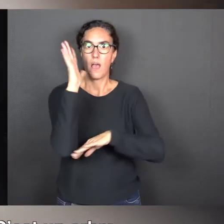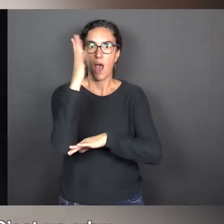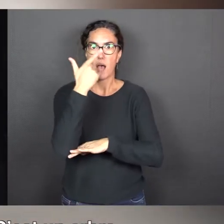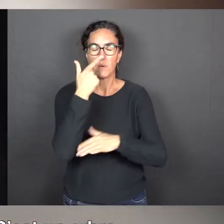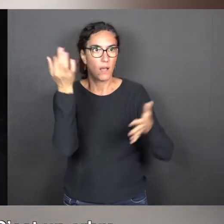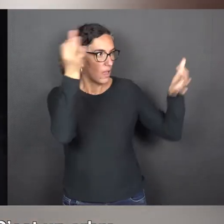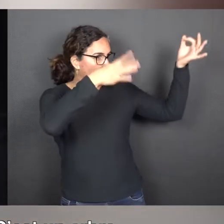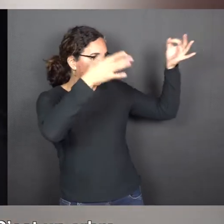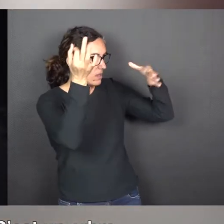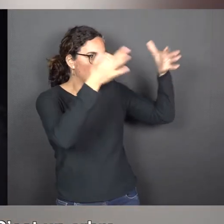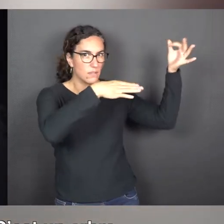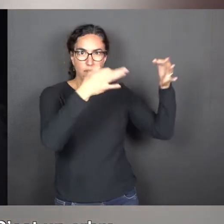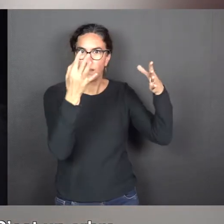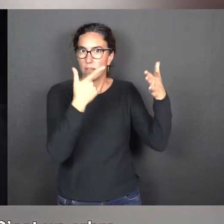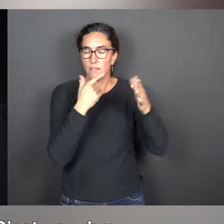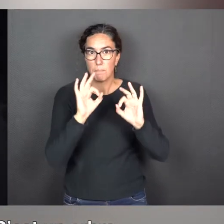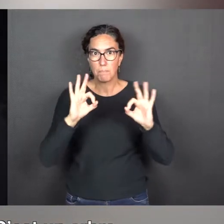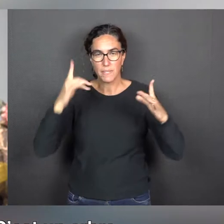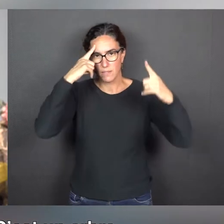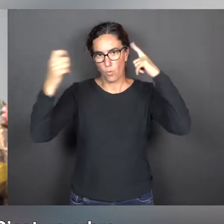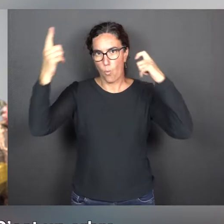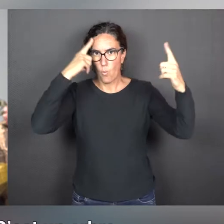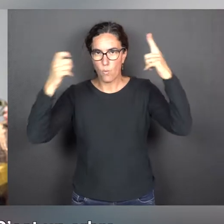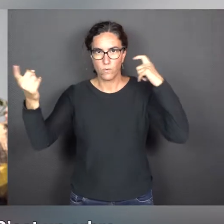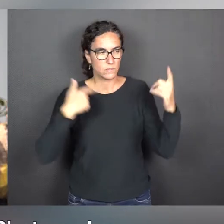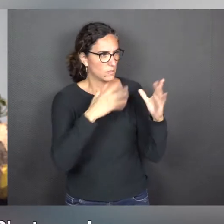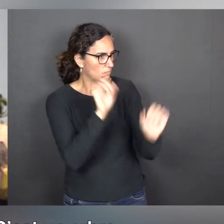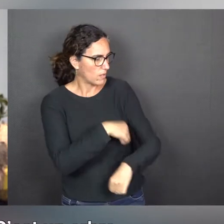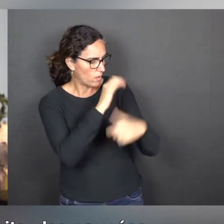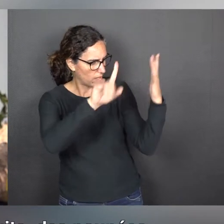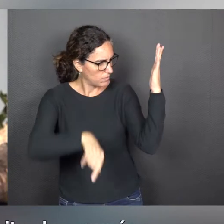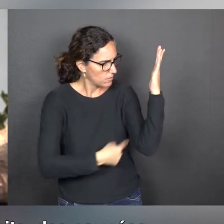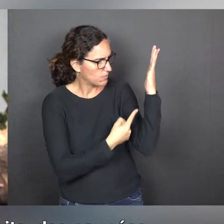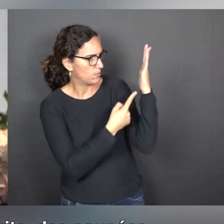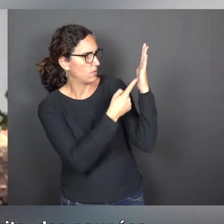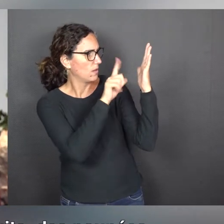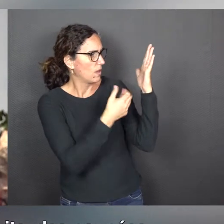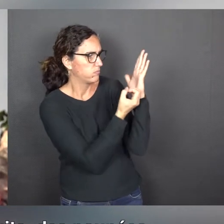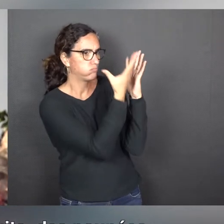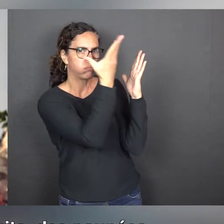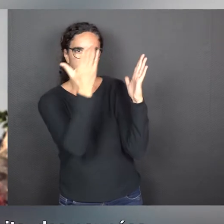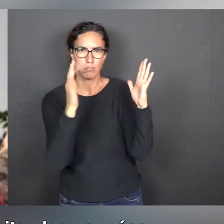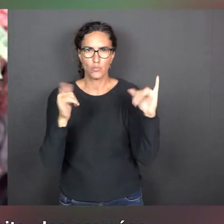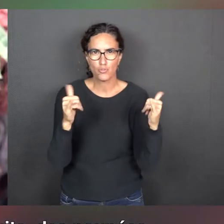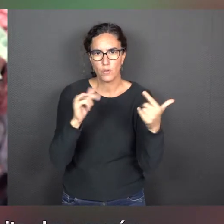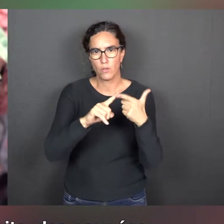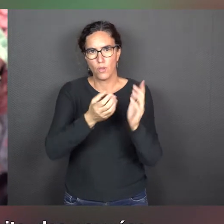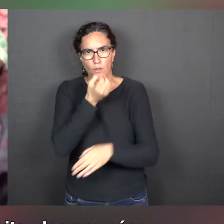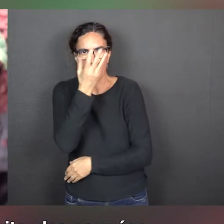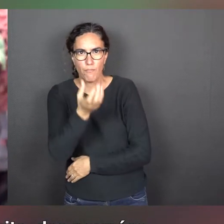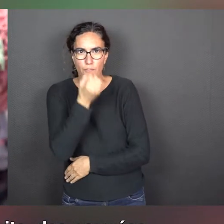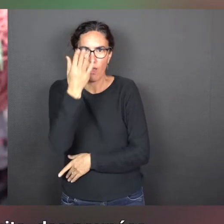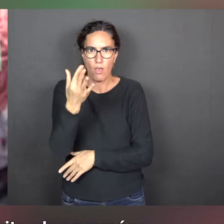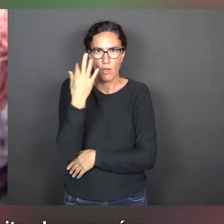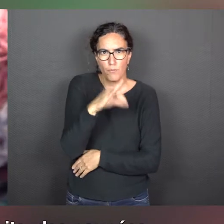d'un conte de fées. C'est un arbre absolument extraordinaire d'où bourgeonnent des jouets, des fleurs, des fruits,